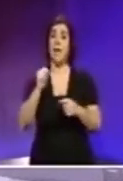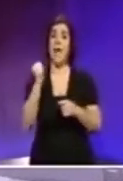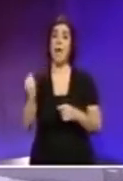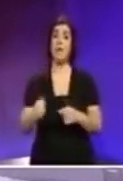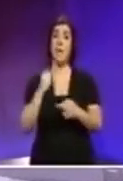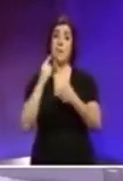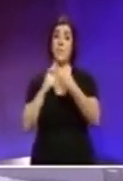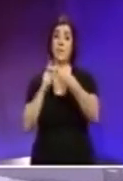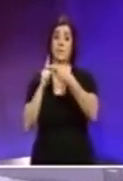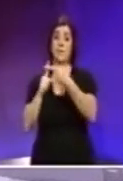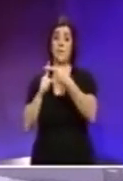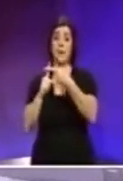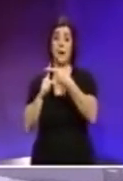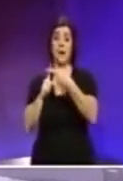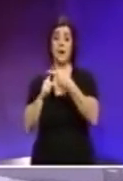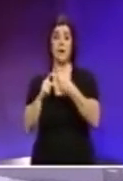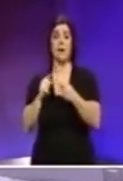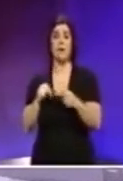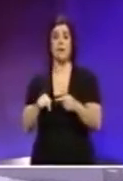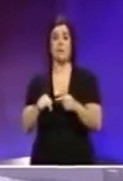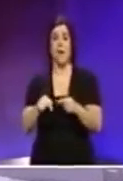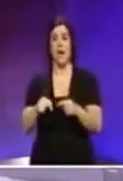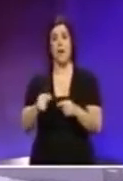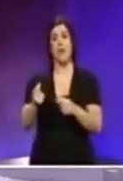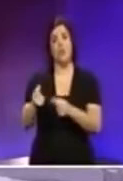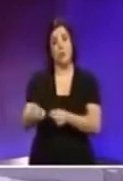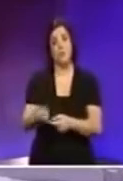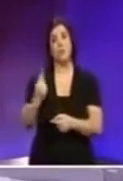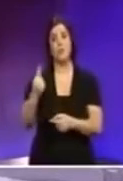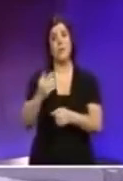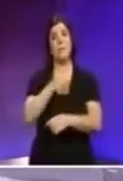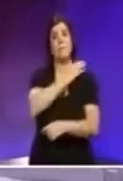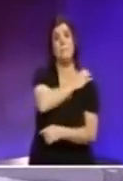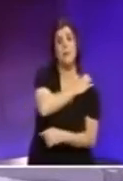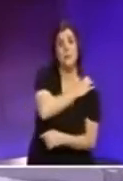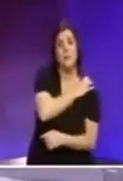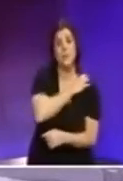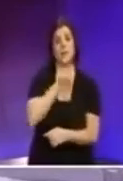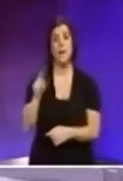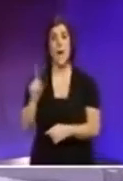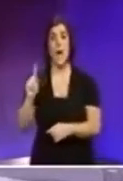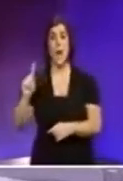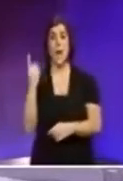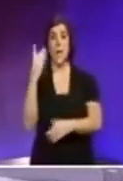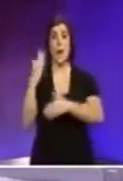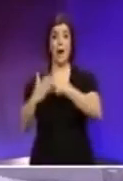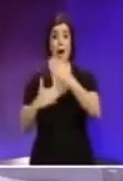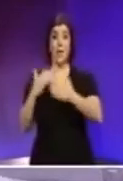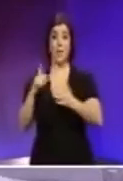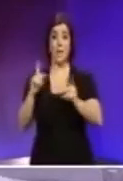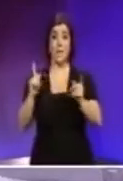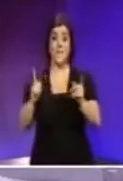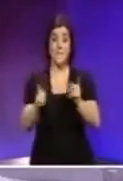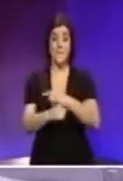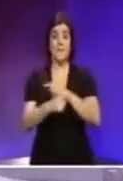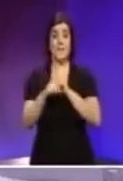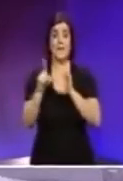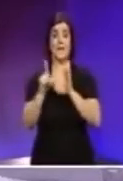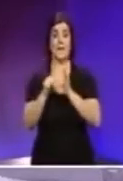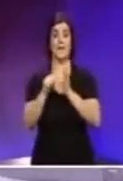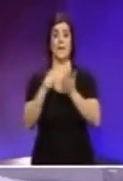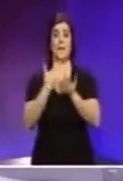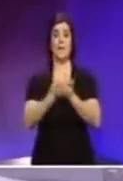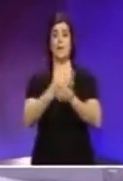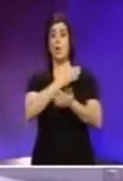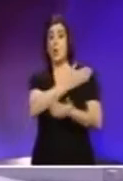minn flokkjiddedi kal-minnu l-aktar dajef dil-owel-senah l-owel-haġġalijamel l-biddel l-l-ligġi bħix kull membru